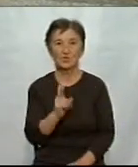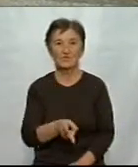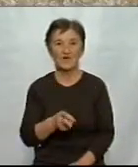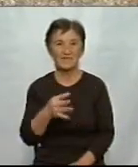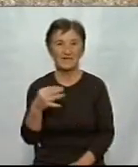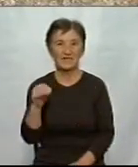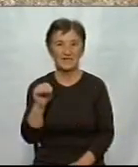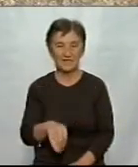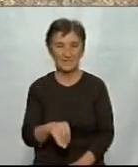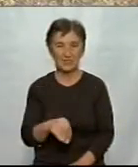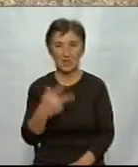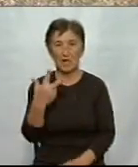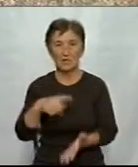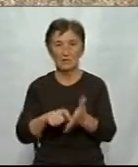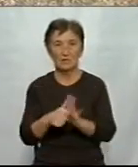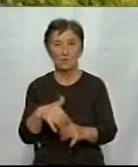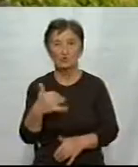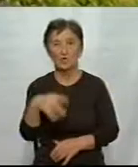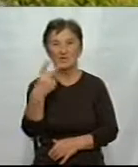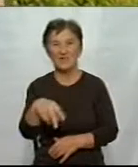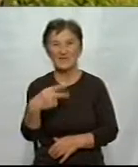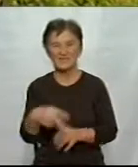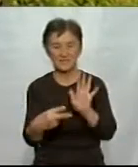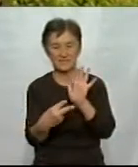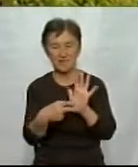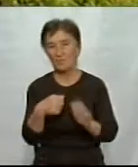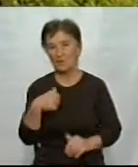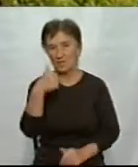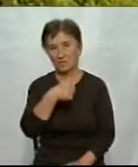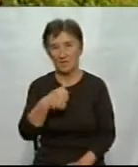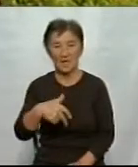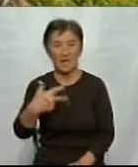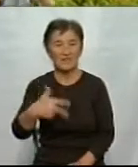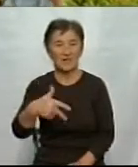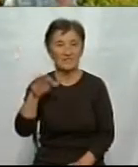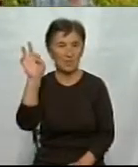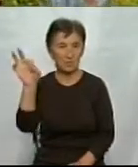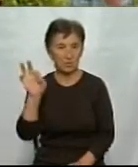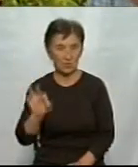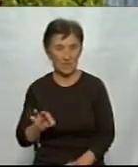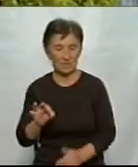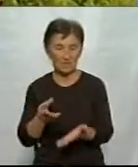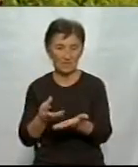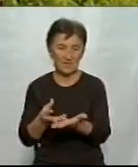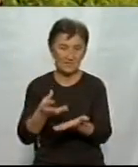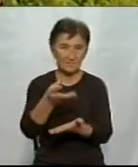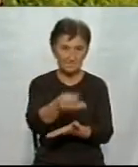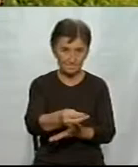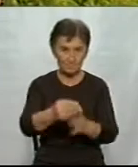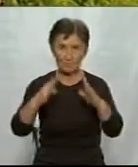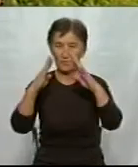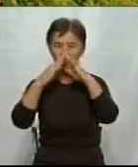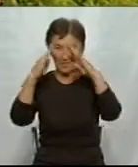На трикімнатну квартиру в цьому будинку чекають 27 років. Ми внесли в 30% стоїмості самого будинку.